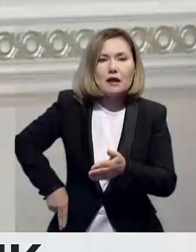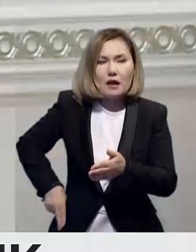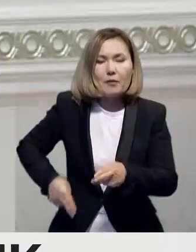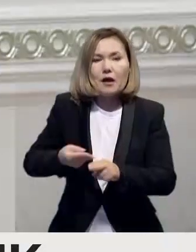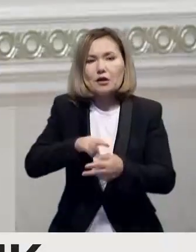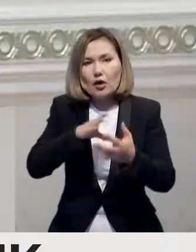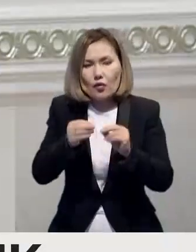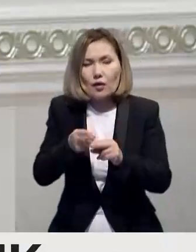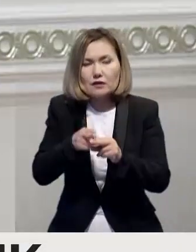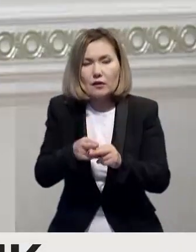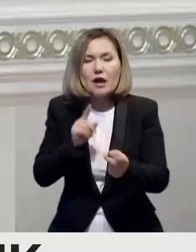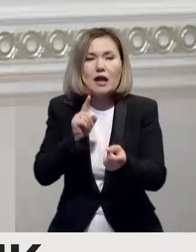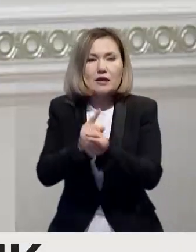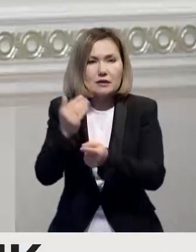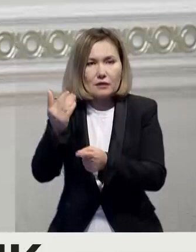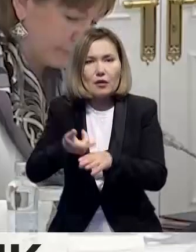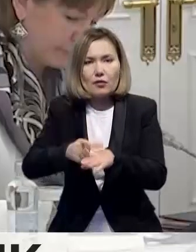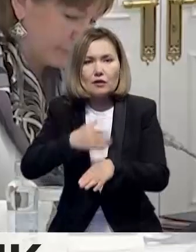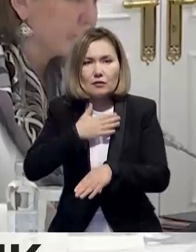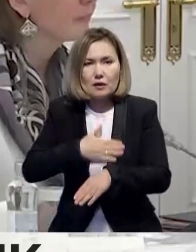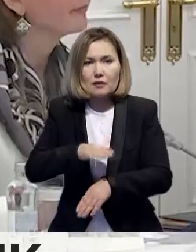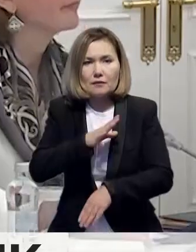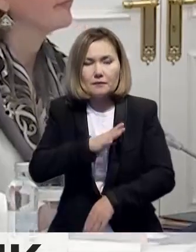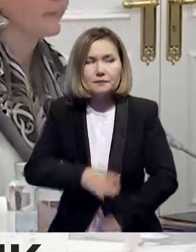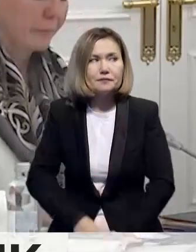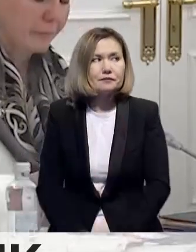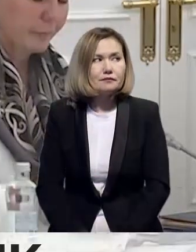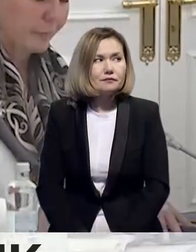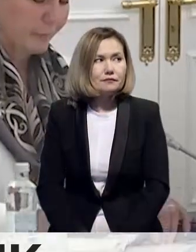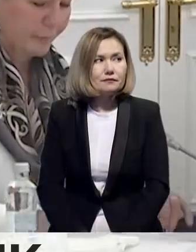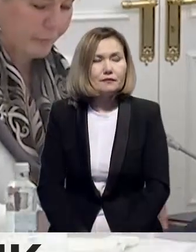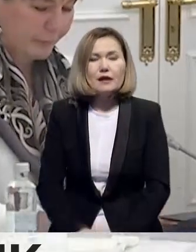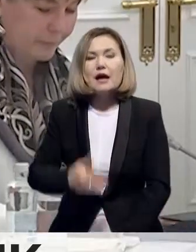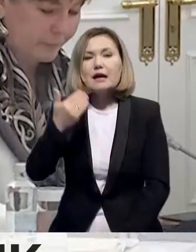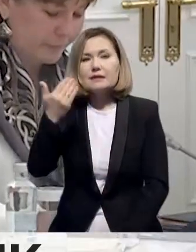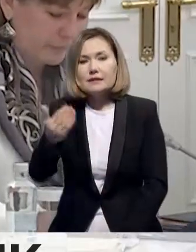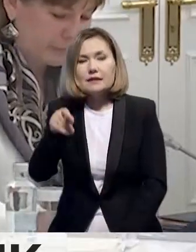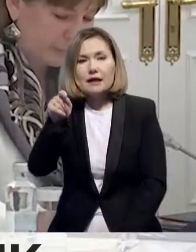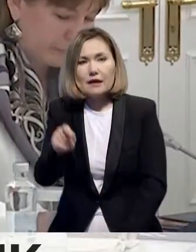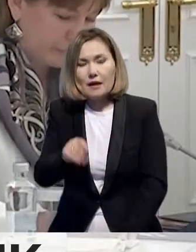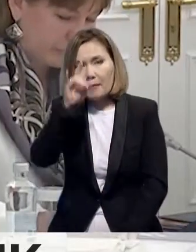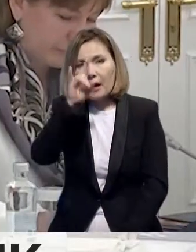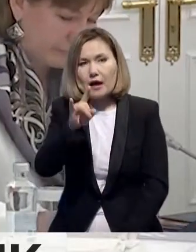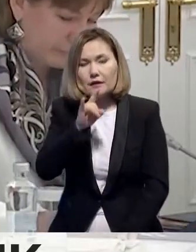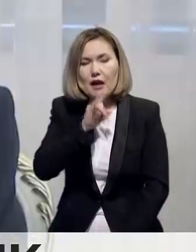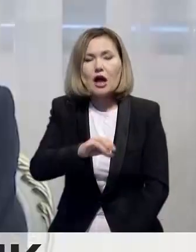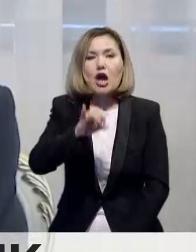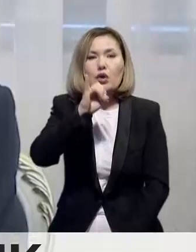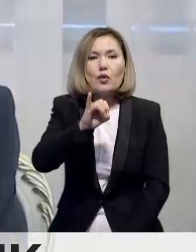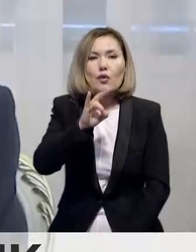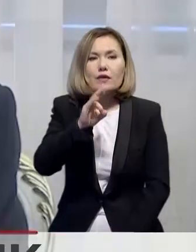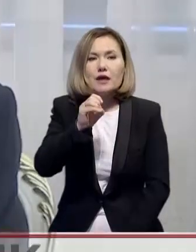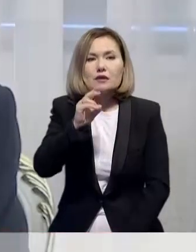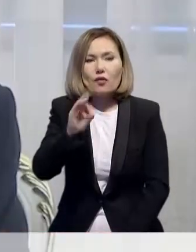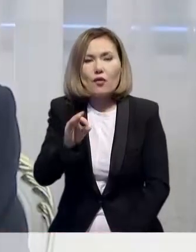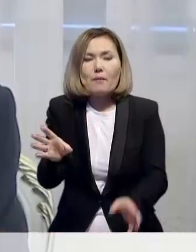көш башылығын жоғары бағылайтын жеткізді. Сіздің сапарыңыз Қазақстан мен ЮНЕСКО арасындағы өзіра